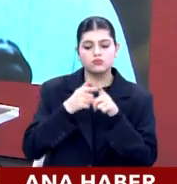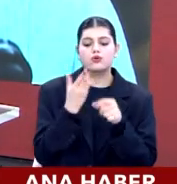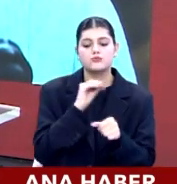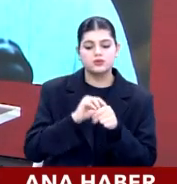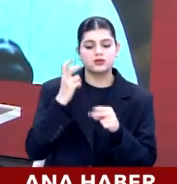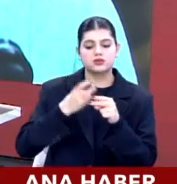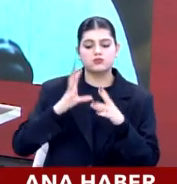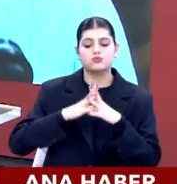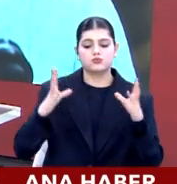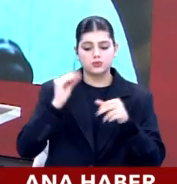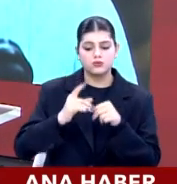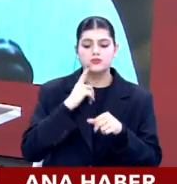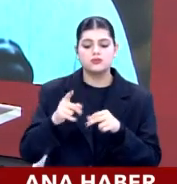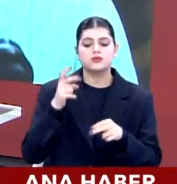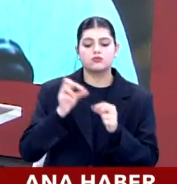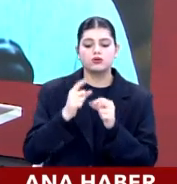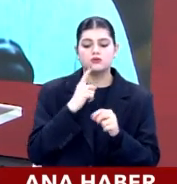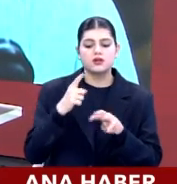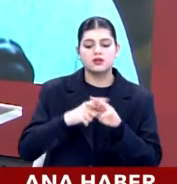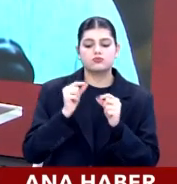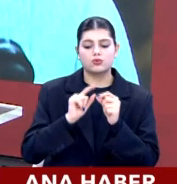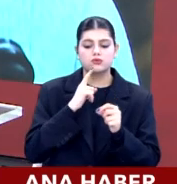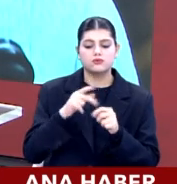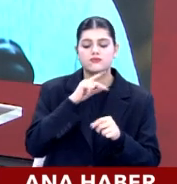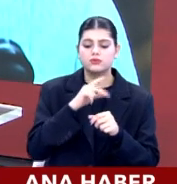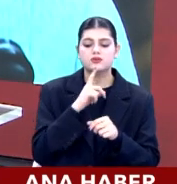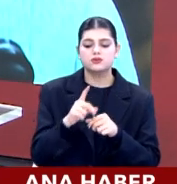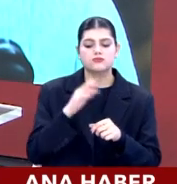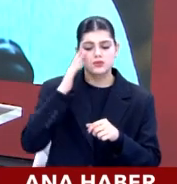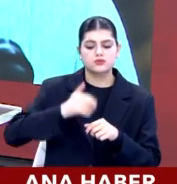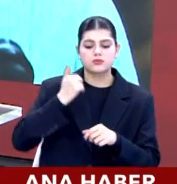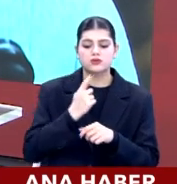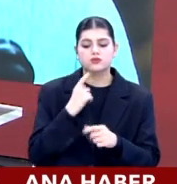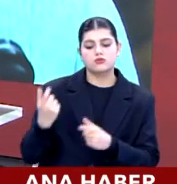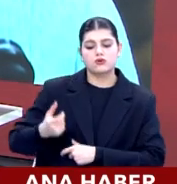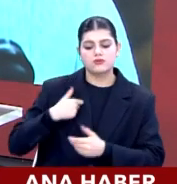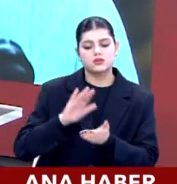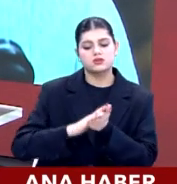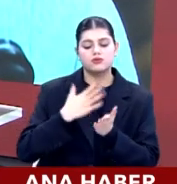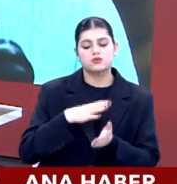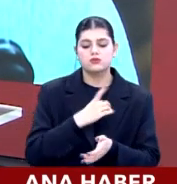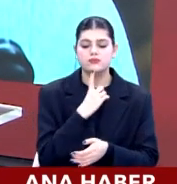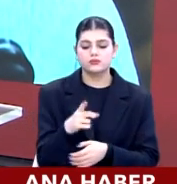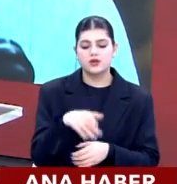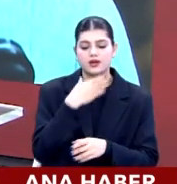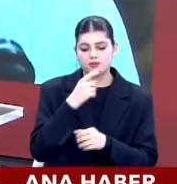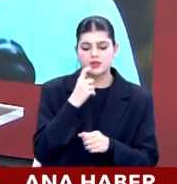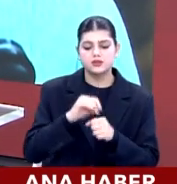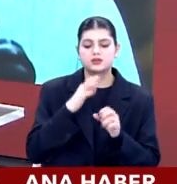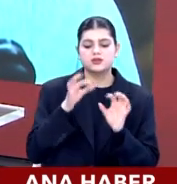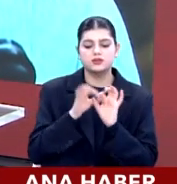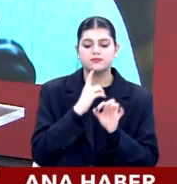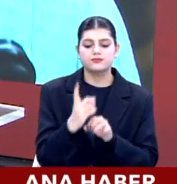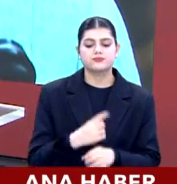yol açmıştı. kriz sonrasında da Bourne, Elizabeth Bourne Fransa Başbakanlığı görevinden istifa etti. Bu emeklilik yaşıyla ilgili,